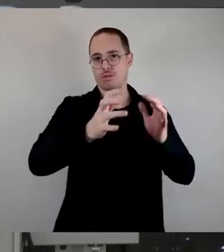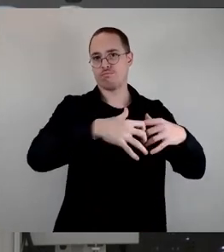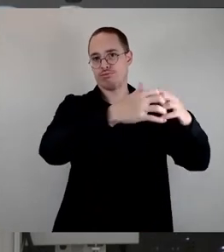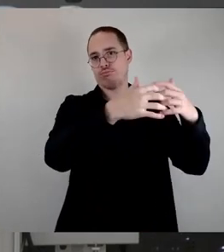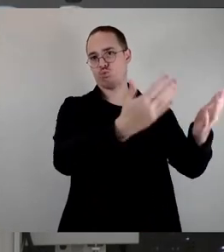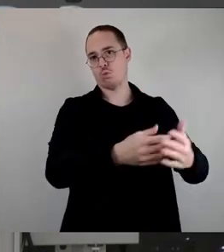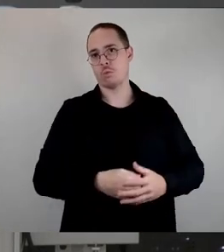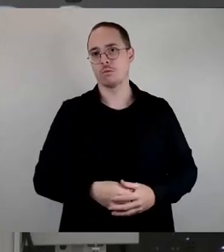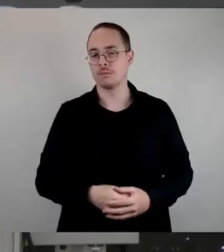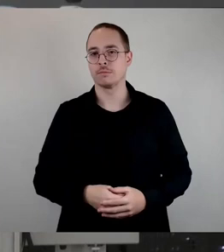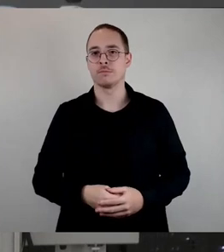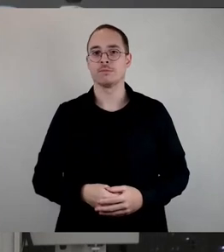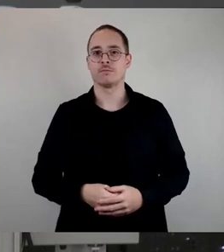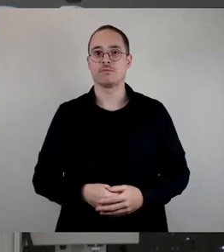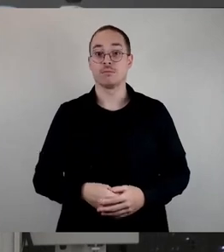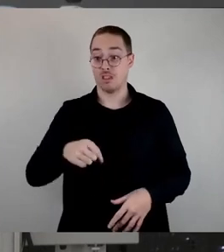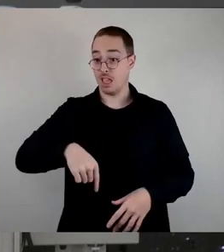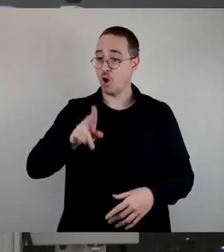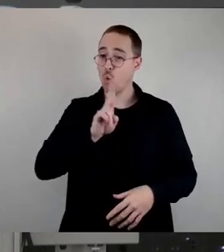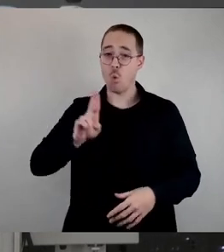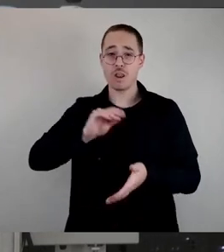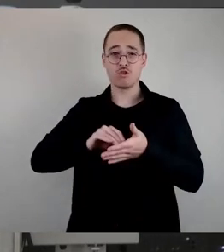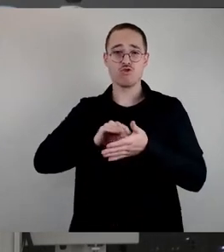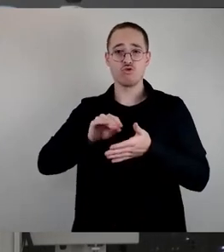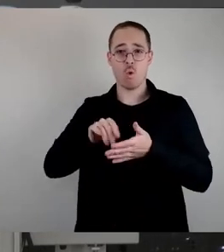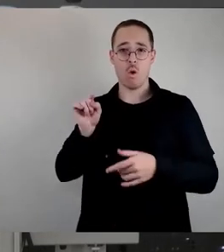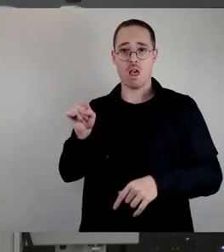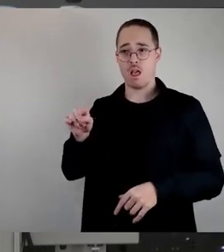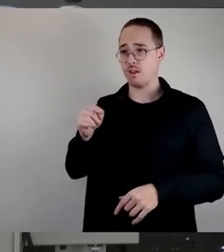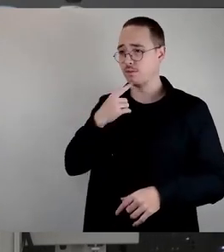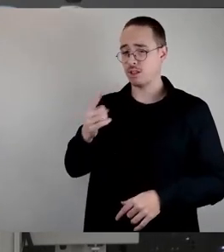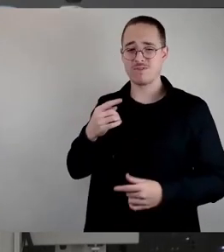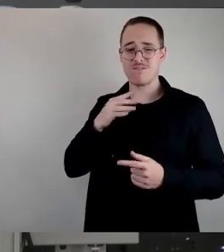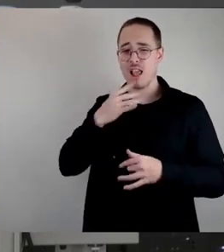Und ich weiß noch, da wurde jeder Euro gesagt, kein Euro mehr als jede andere Schule.